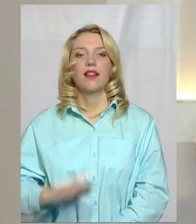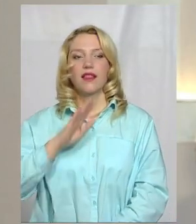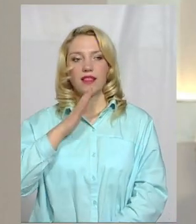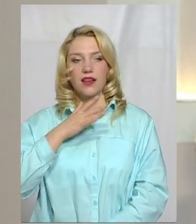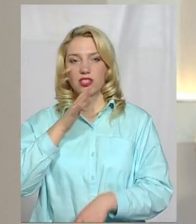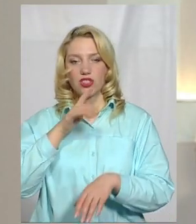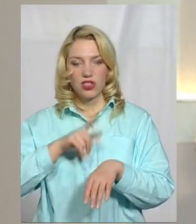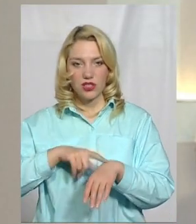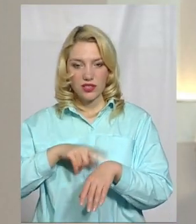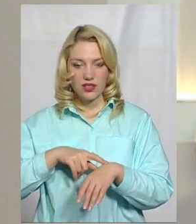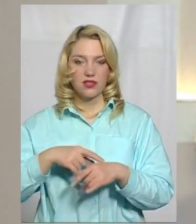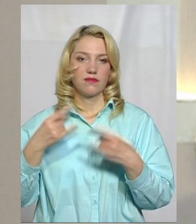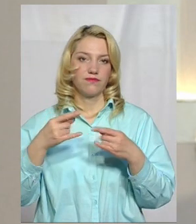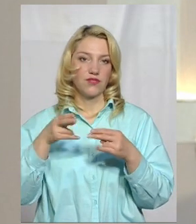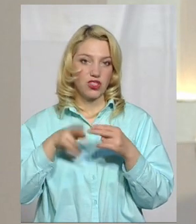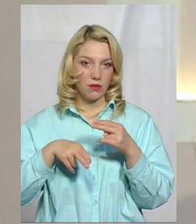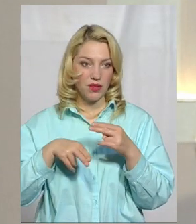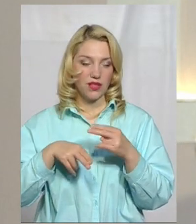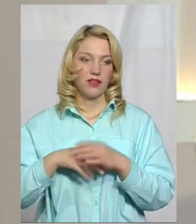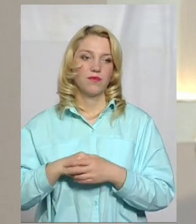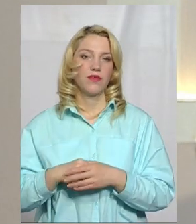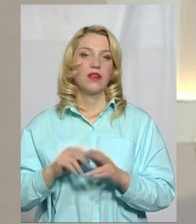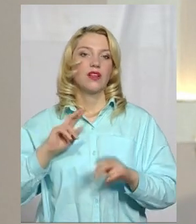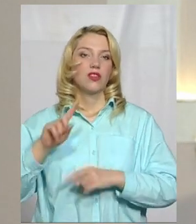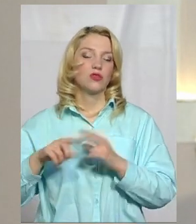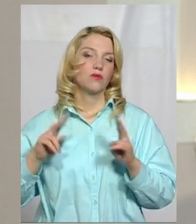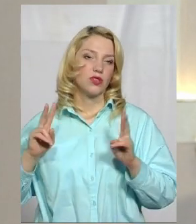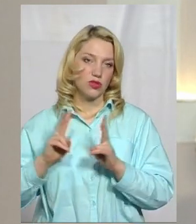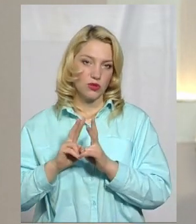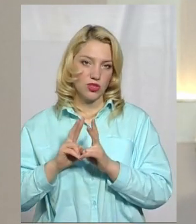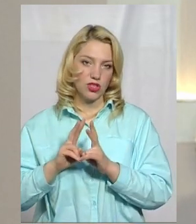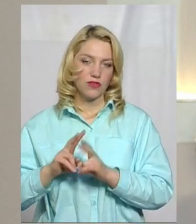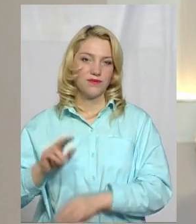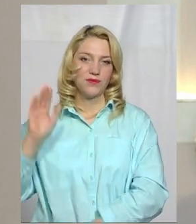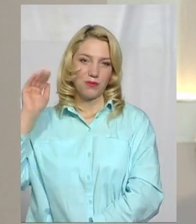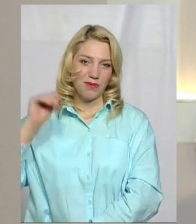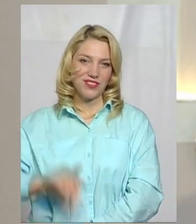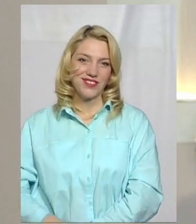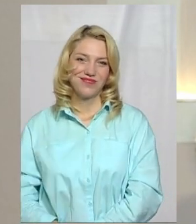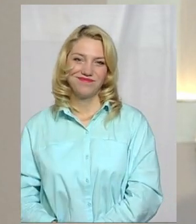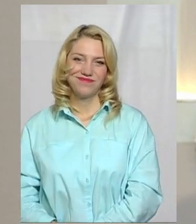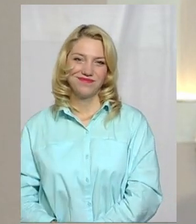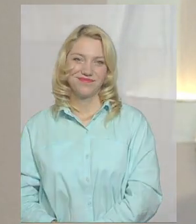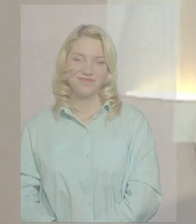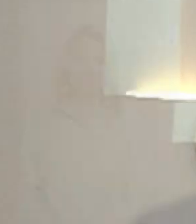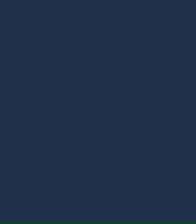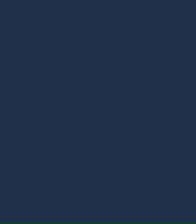Наш час в етері вичерпаний. Зустрінемось завтра у темі дня. На все добре.